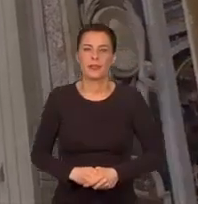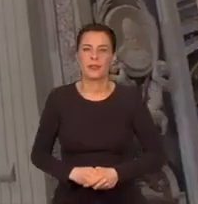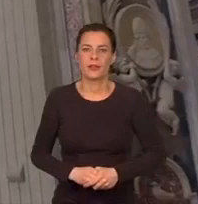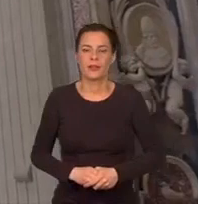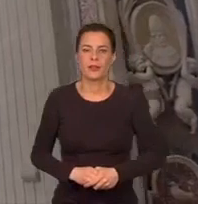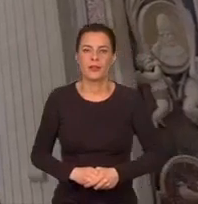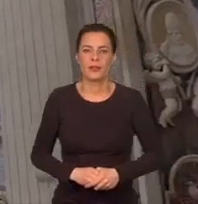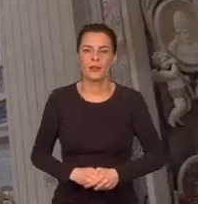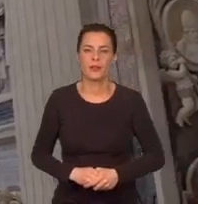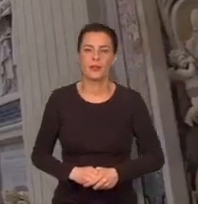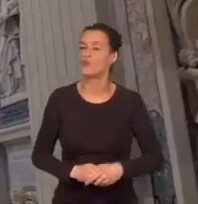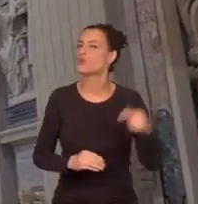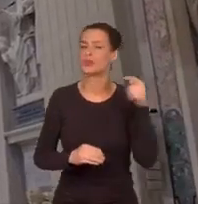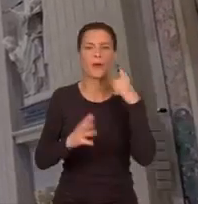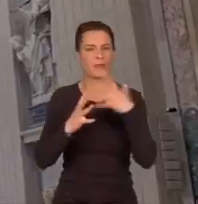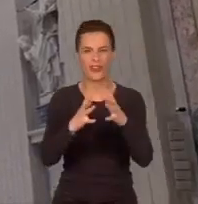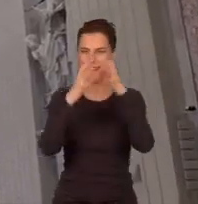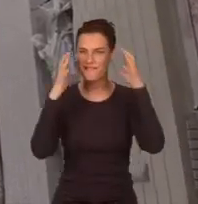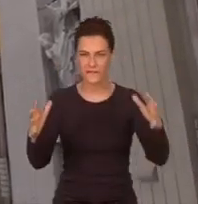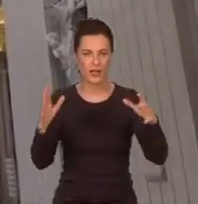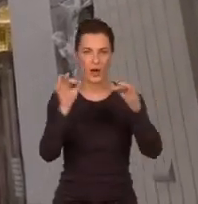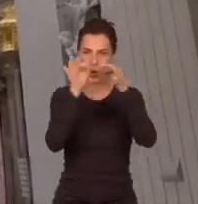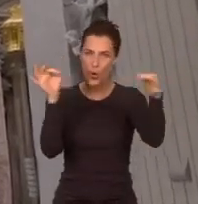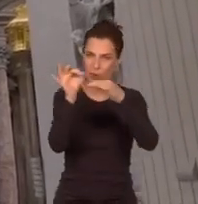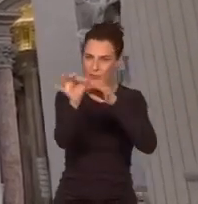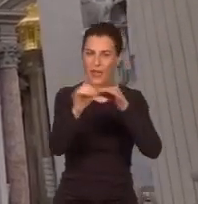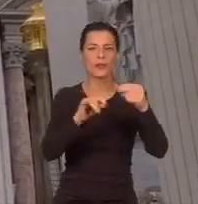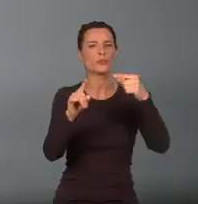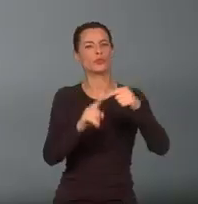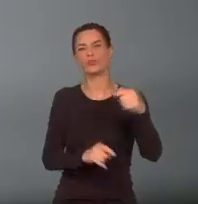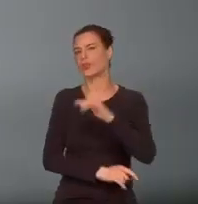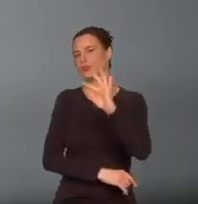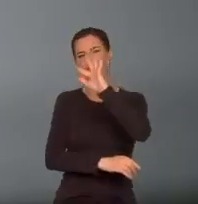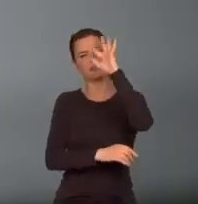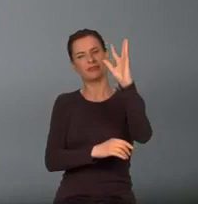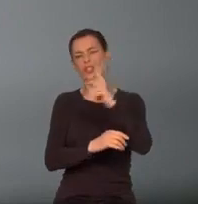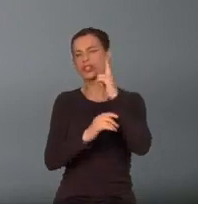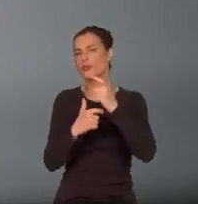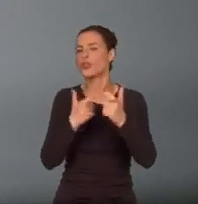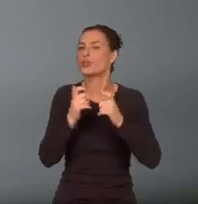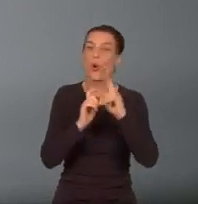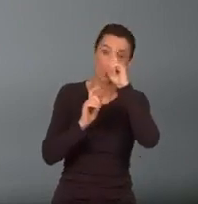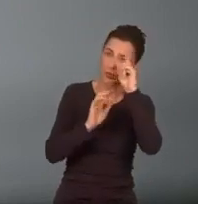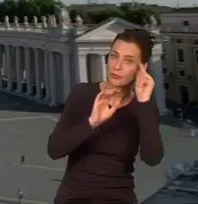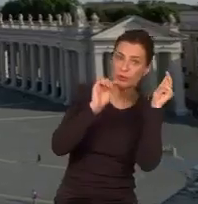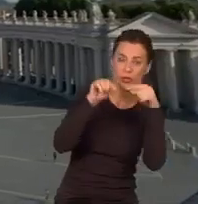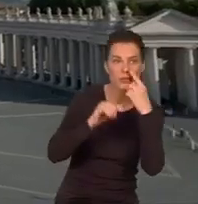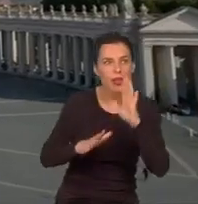Musiała być okazała zarówno pod względem rozmiaru, jak i estetyki, dorobić wrażenie na przybyszech.